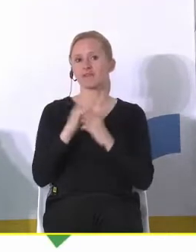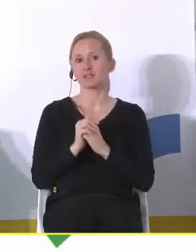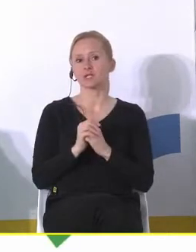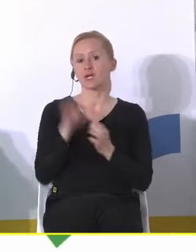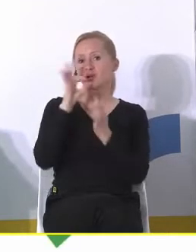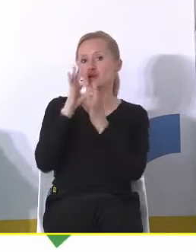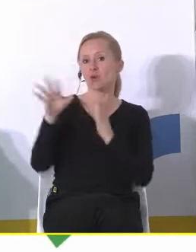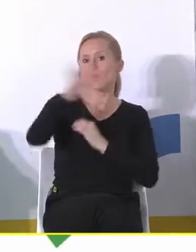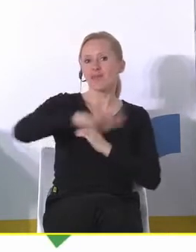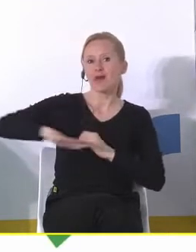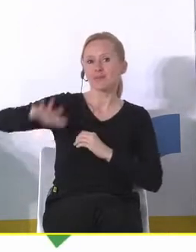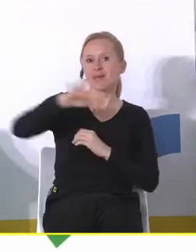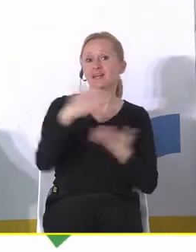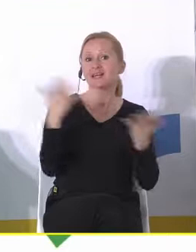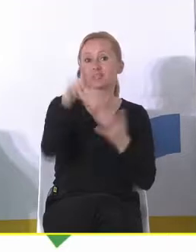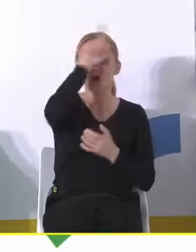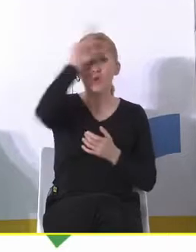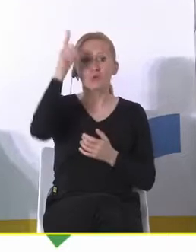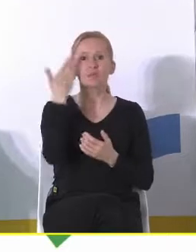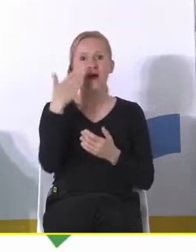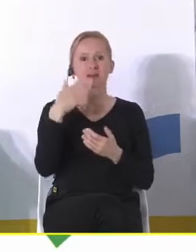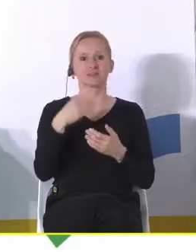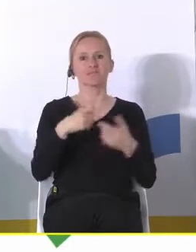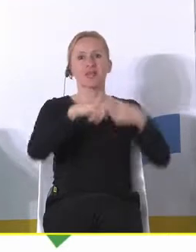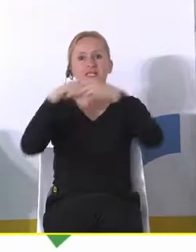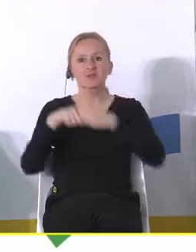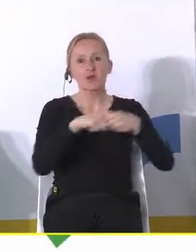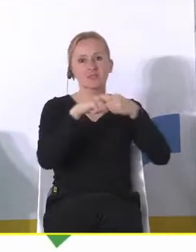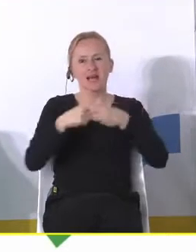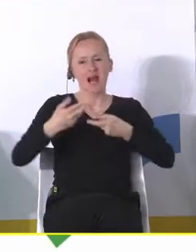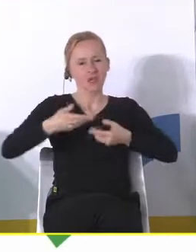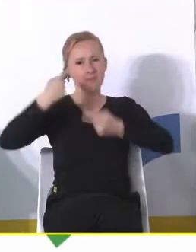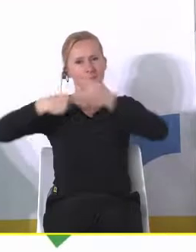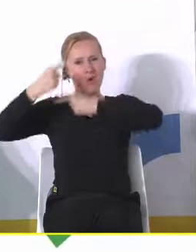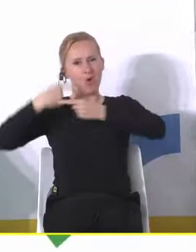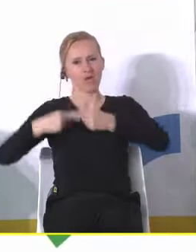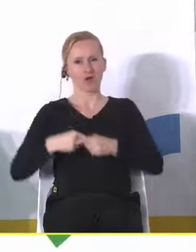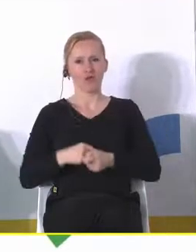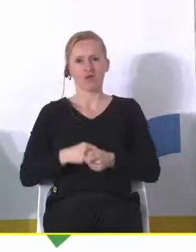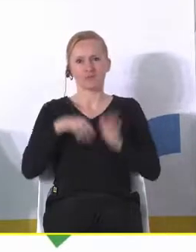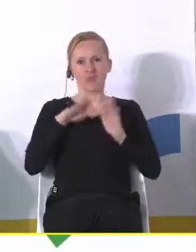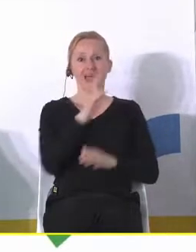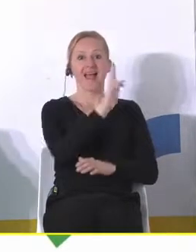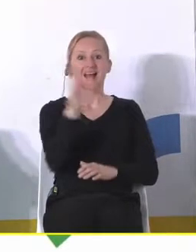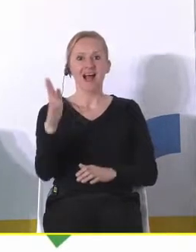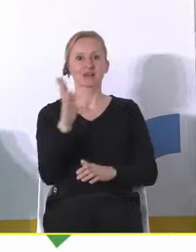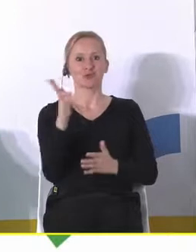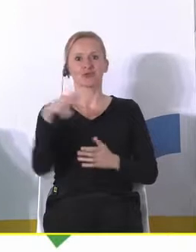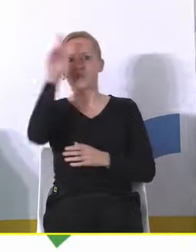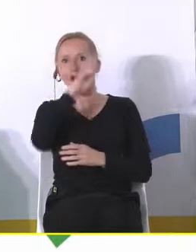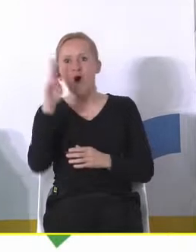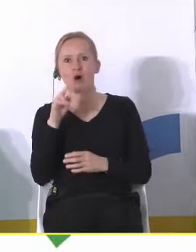Szczególnie na tych terenach, gdzie ludzie są bardziej zakorzenieni, czyli mieszkają od iluś pokoleń, tak? Każdy jest czyimś ojcem,